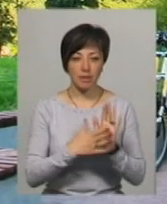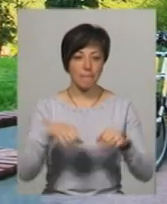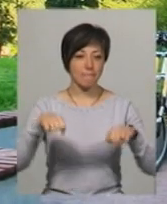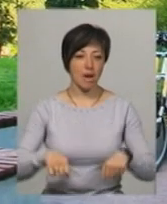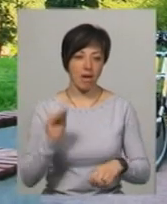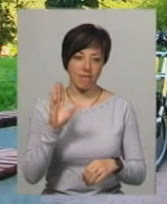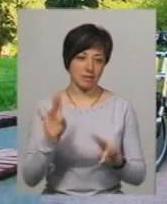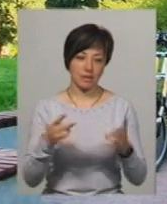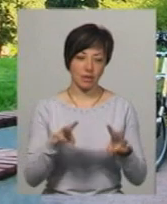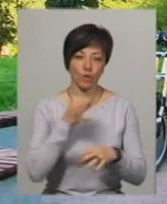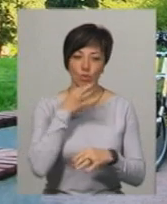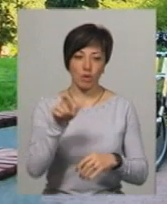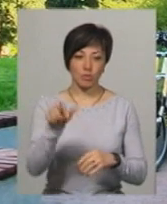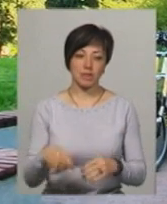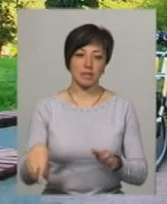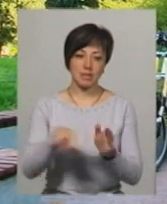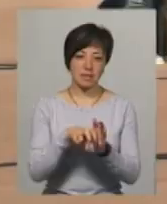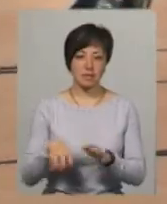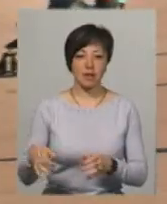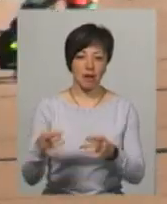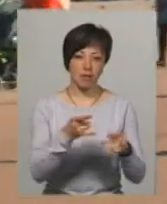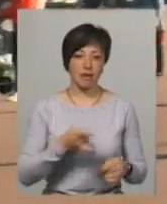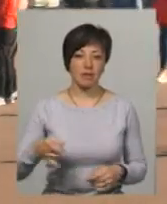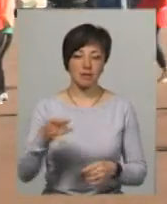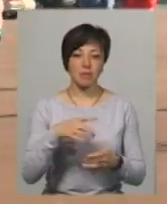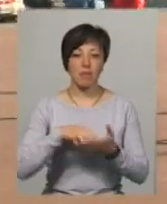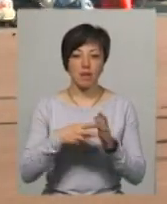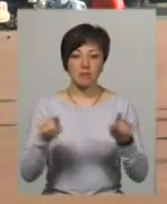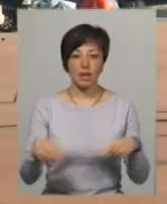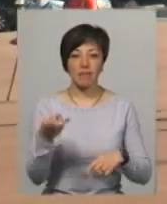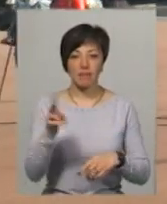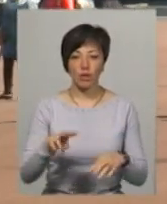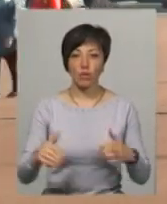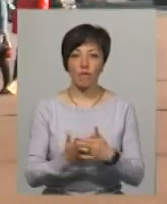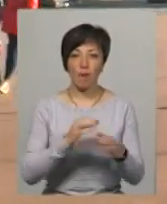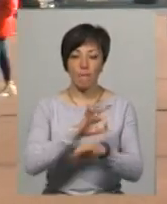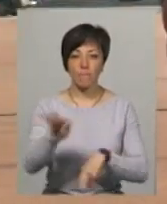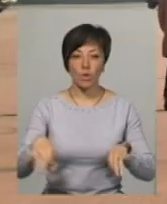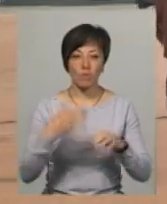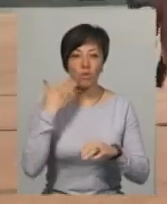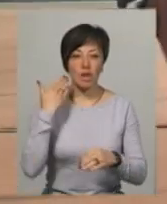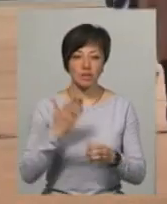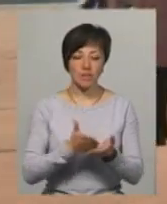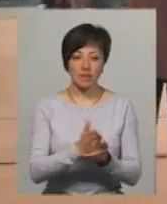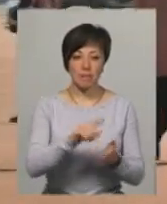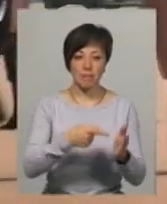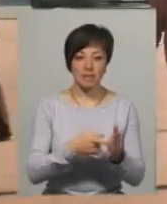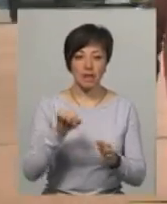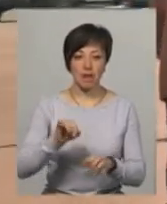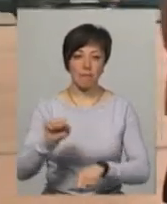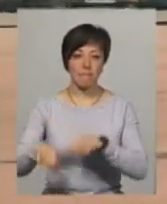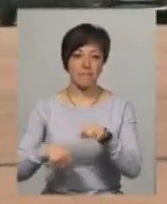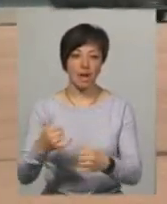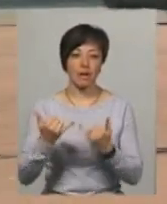нього. Тобто, будь-яка людина може сісти на нього і кататися. У планах створити дві нових моделі, полегшену версію для міста та байк для бездоріжжя.